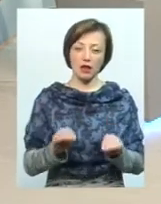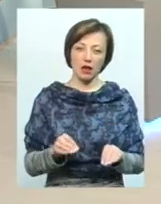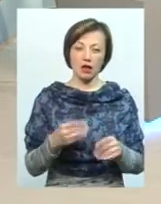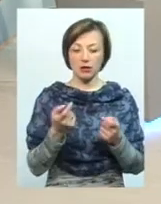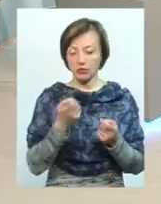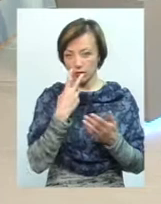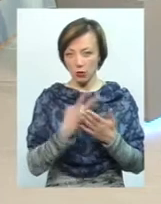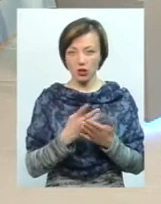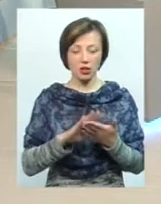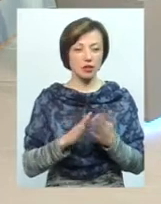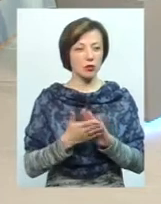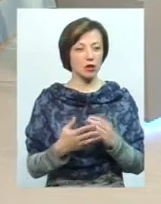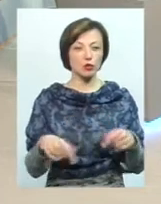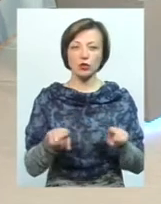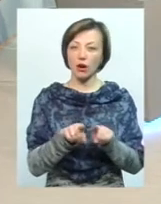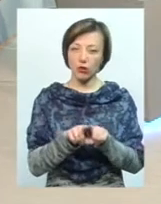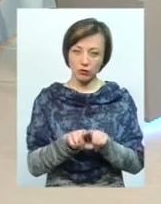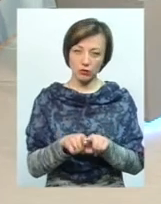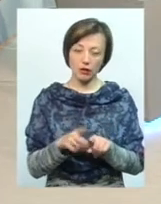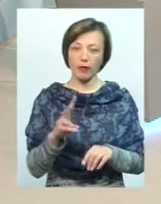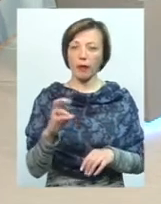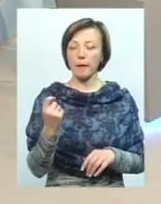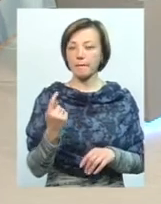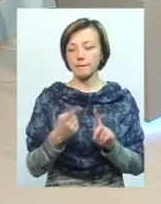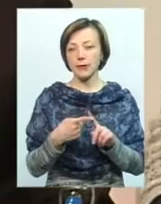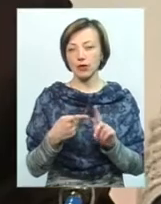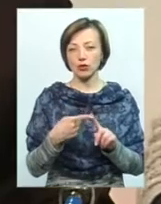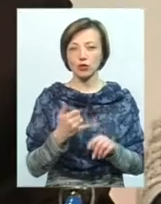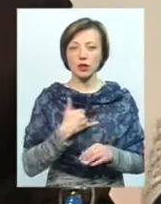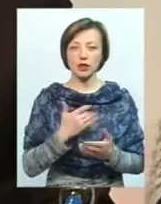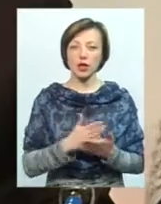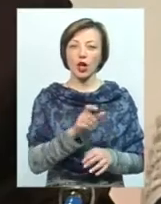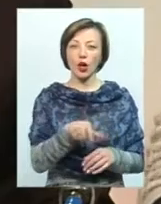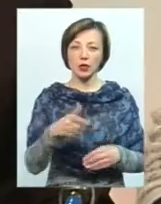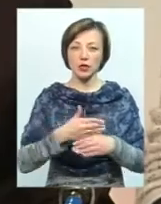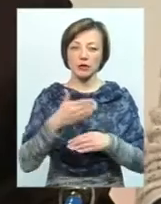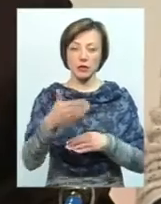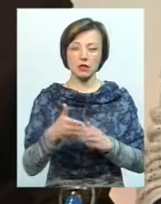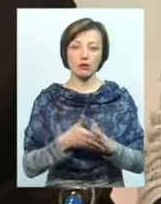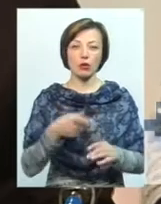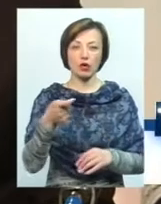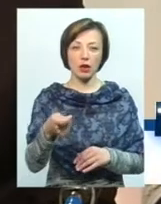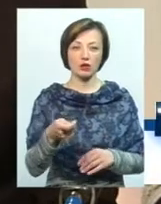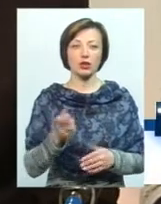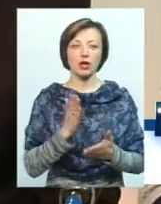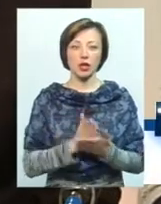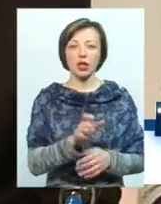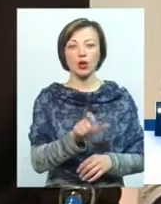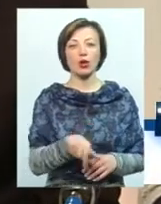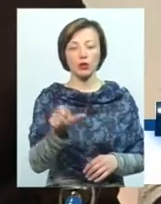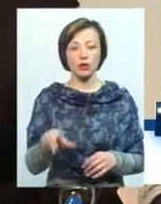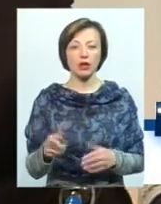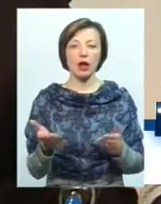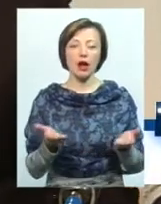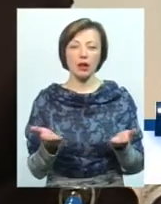тенденцію побачила, ну, на перше, в нас не тільки є люди, які запізнилися з подачою, а також є люди, які